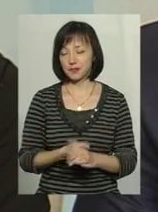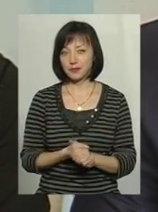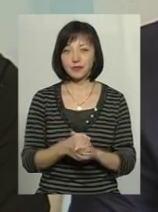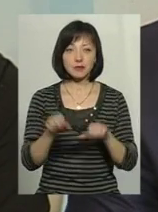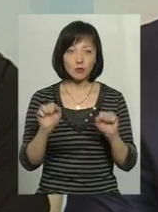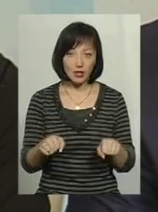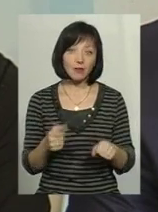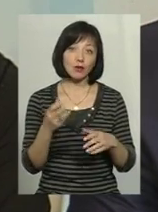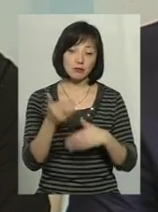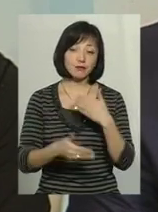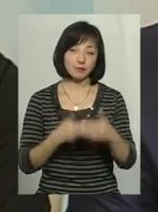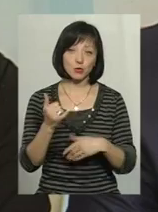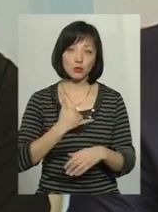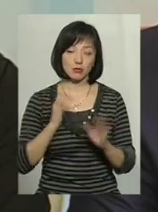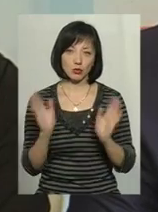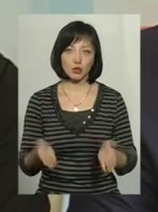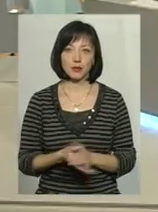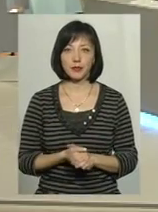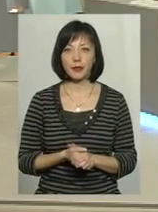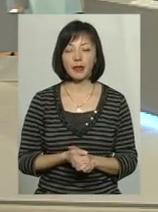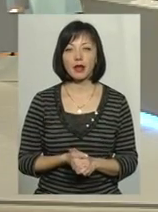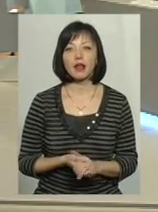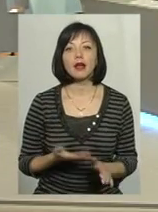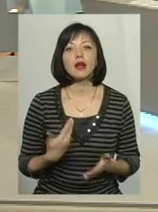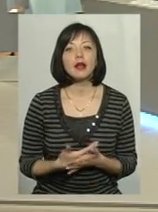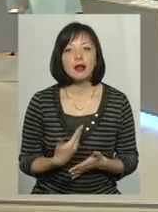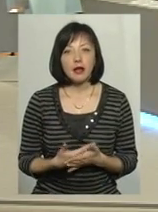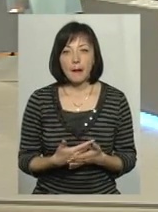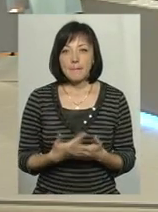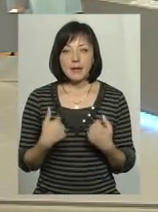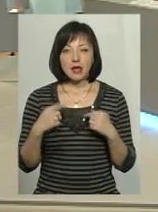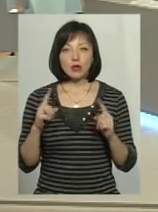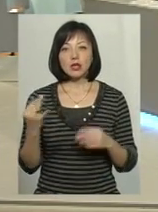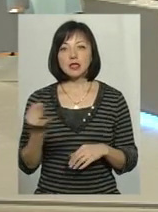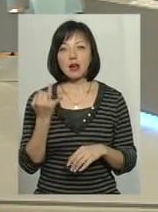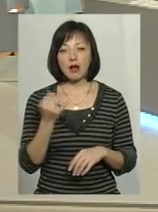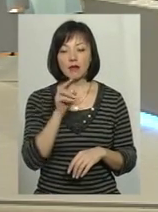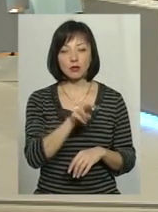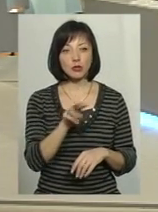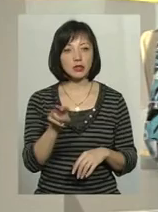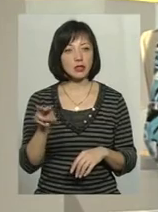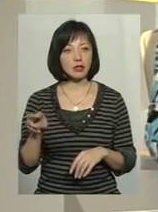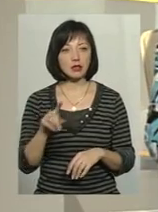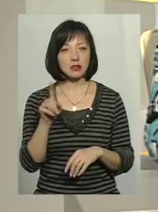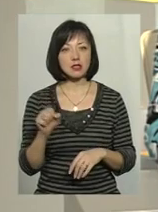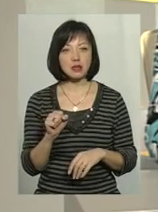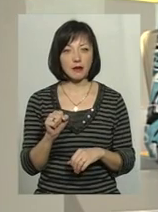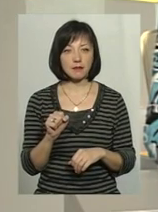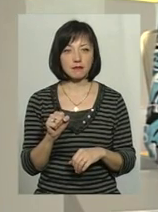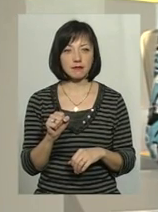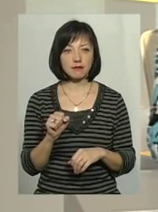можливо, ми до цього дійдемо? Ну, до прикладу, тому що мені, наприклад, дуже цікаво спостерігати за постами